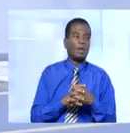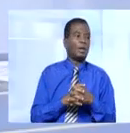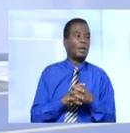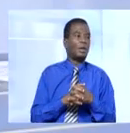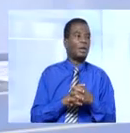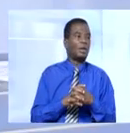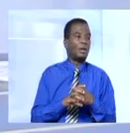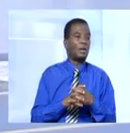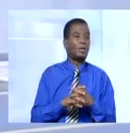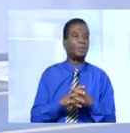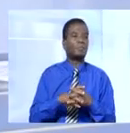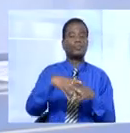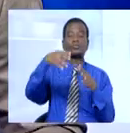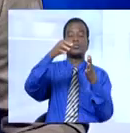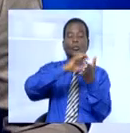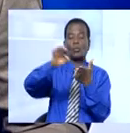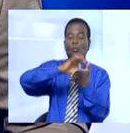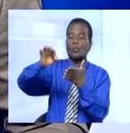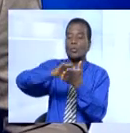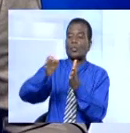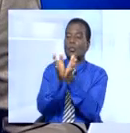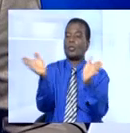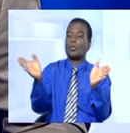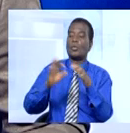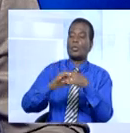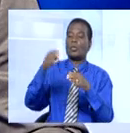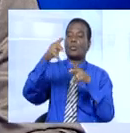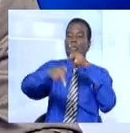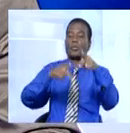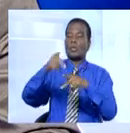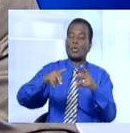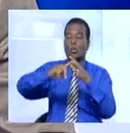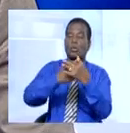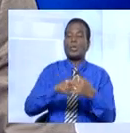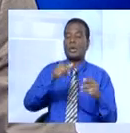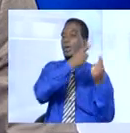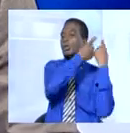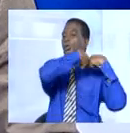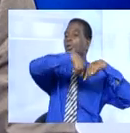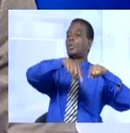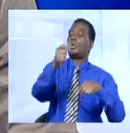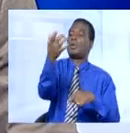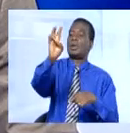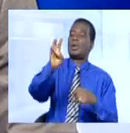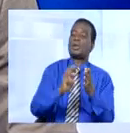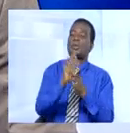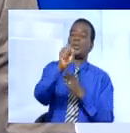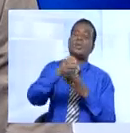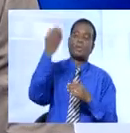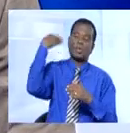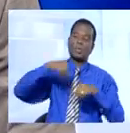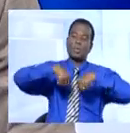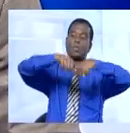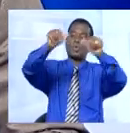Le recensement général de la population et de l'habitat en Côte d'Ivoire a démarré depuis le 17 mars. Dernier se